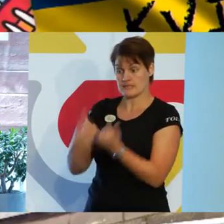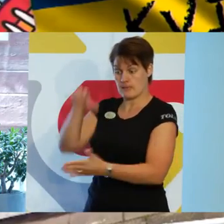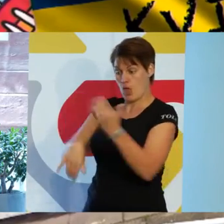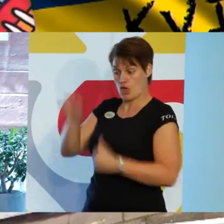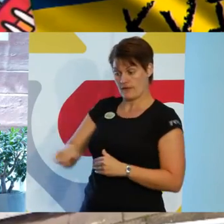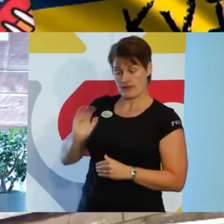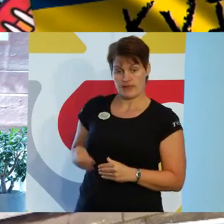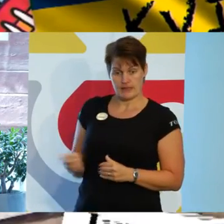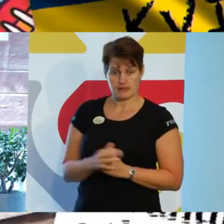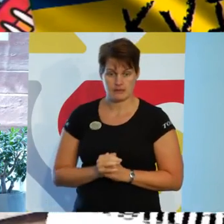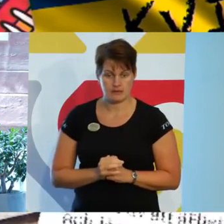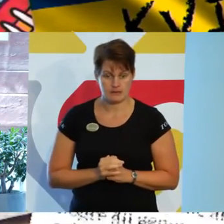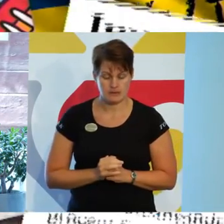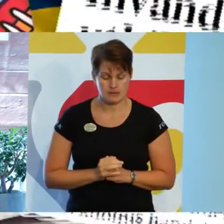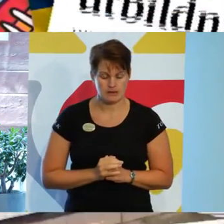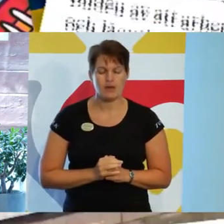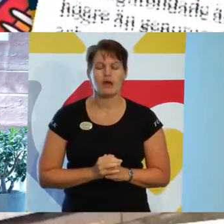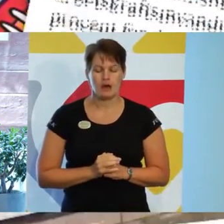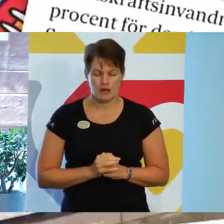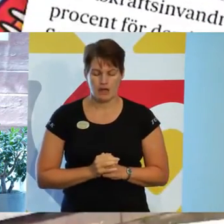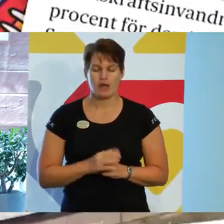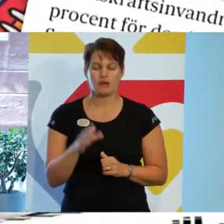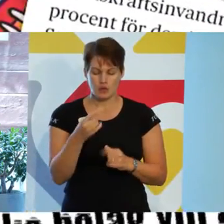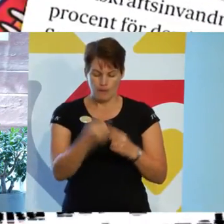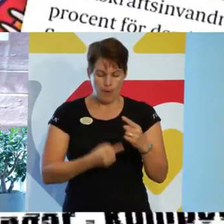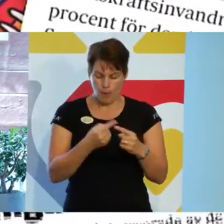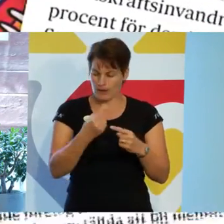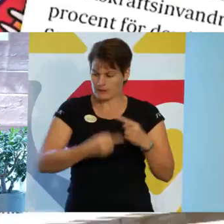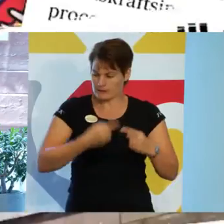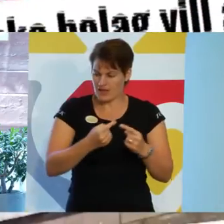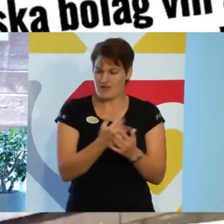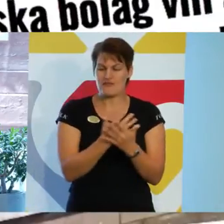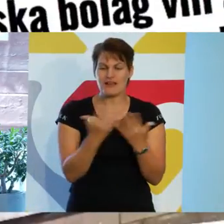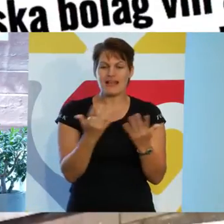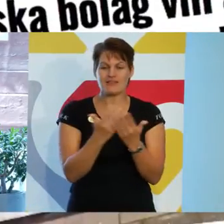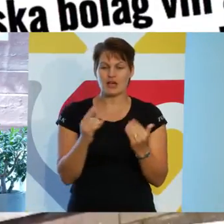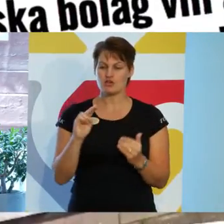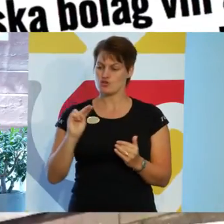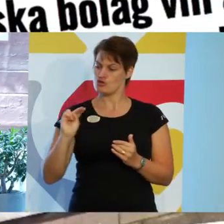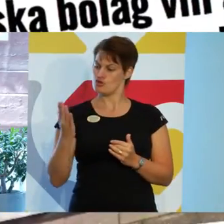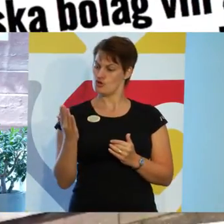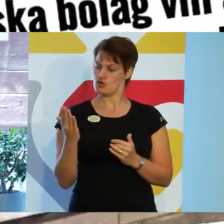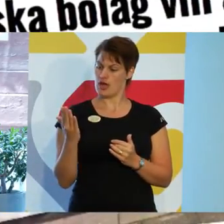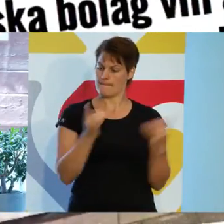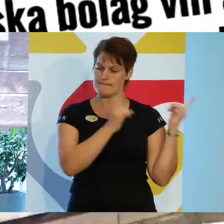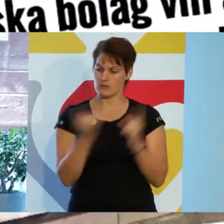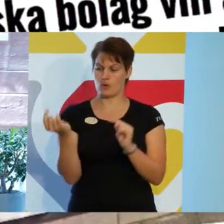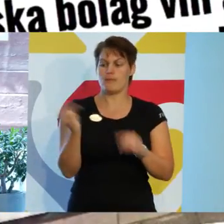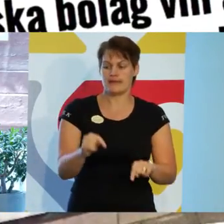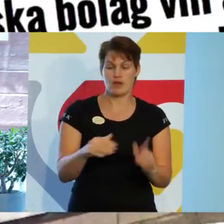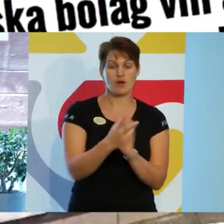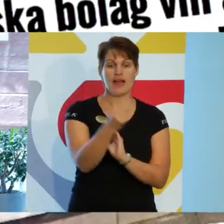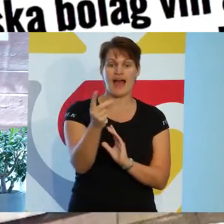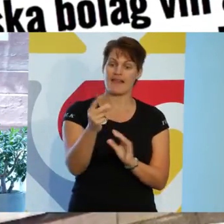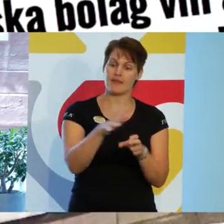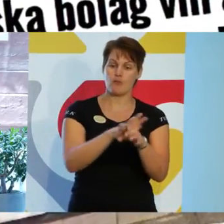De här åren blev Sverige berikat med tusentals nya kompetensbärare från områden